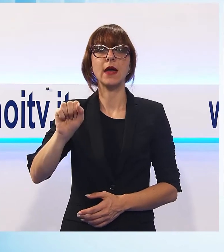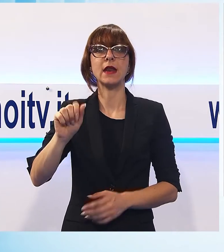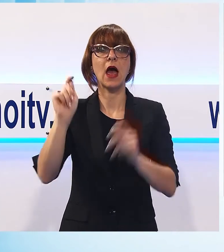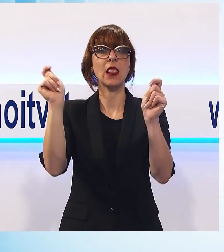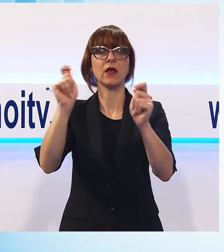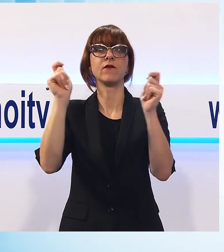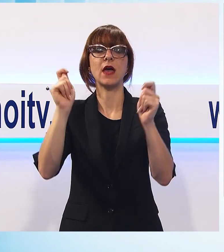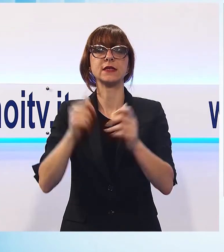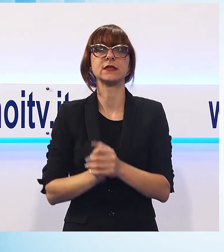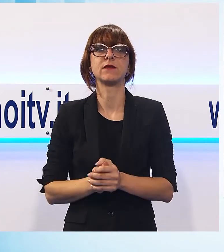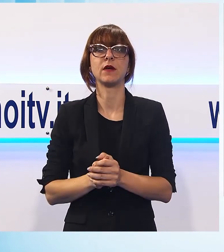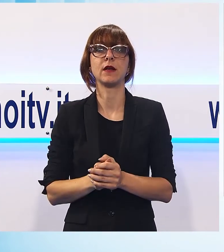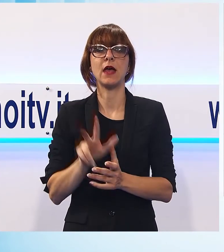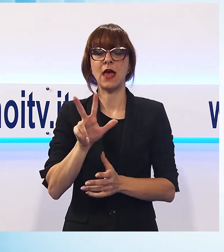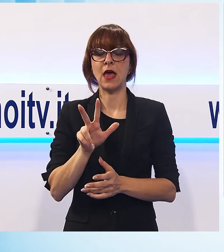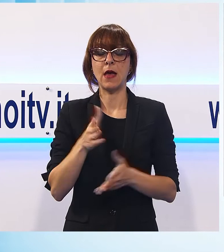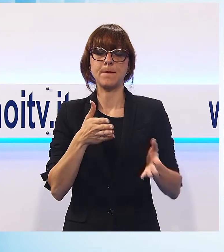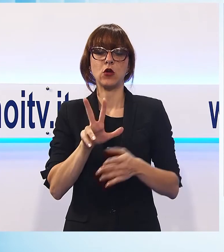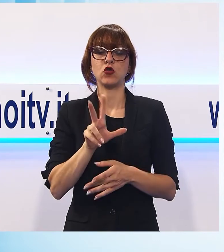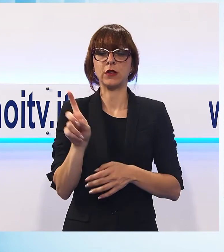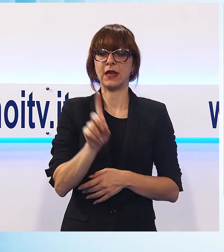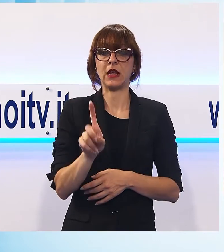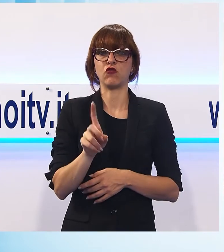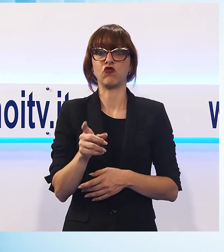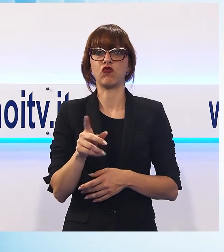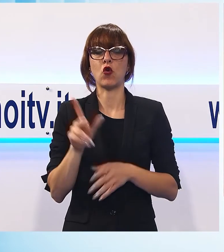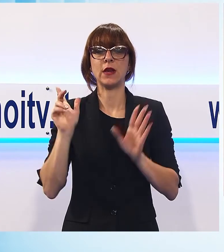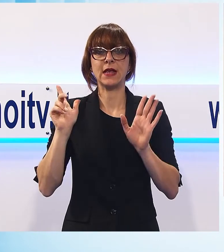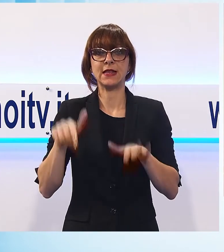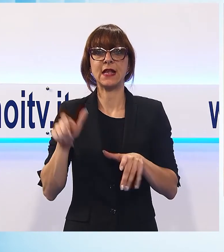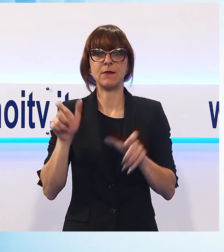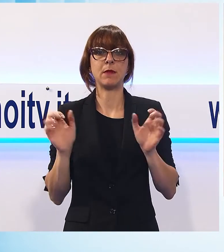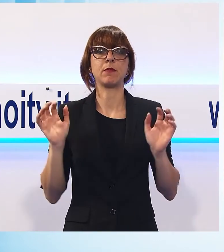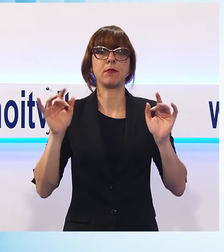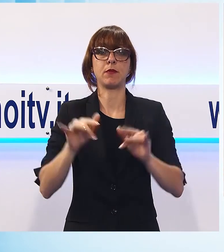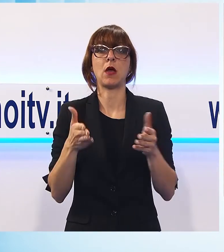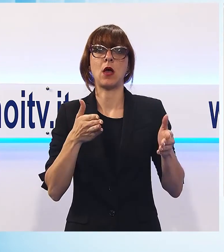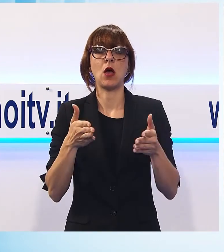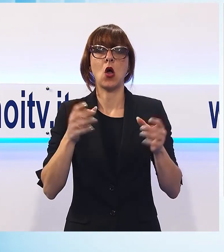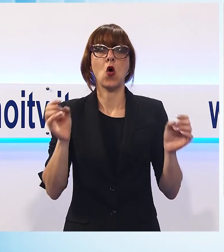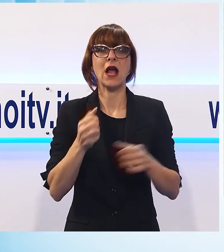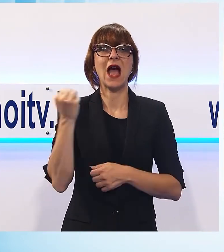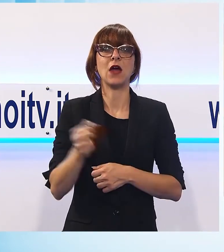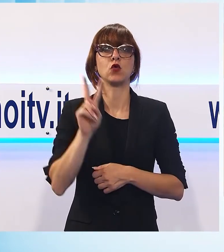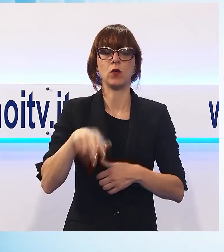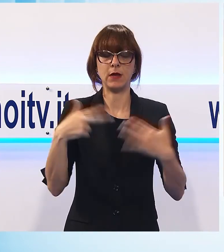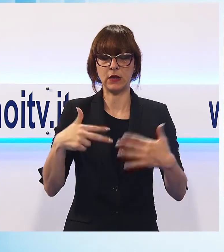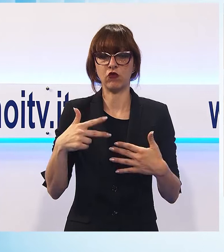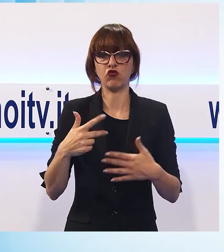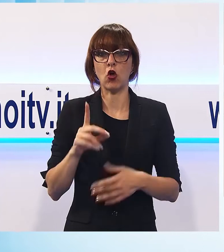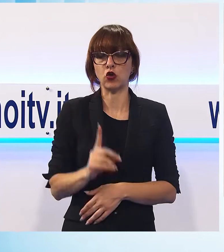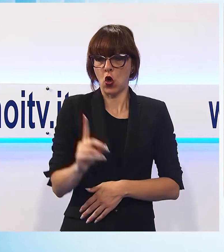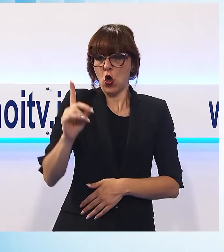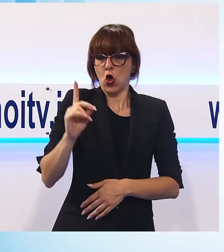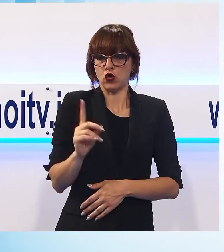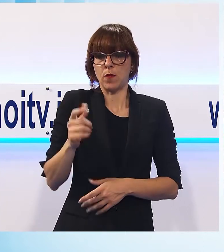7000 presenze in tre giorni nel 2018, molte di più nell'edizione 2019 dell'Evigliani Festival che domenica sera, dopo tre giorni,